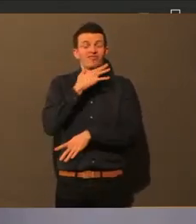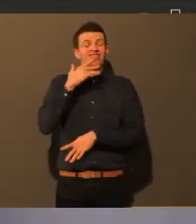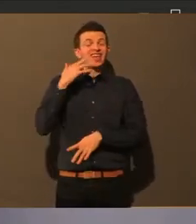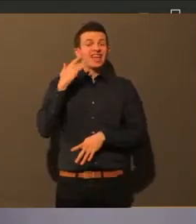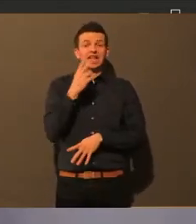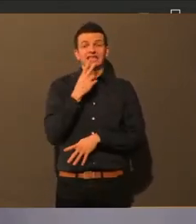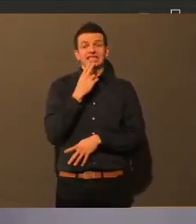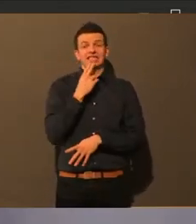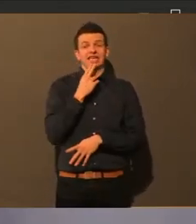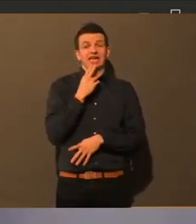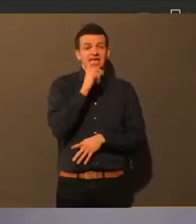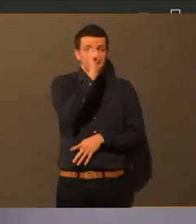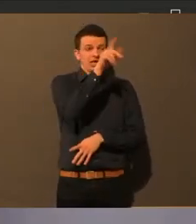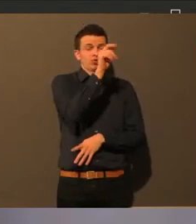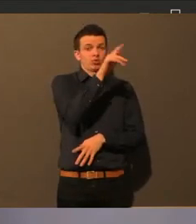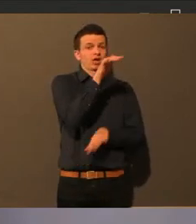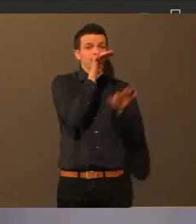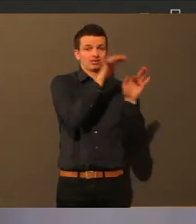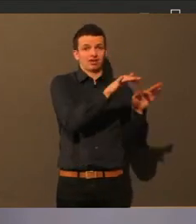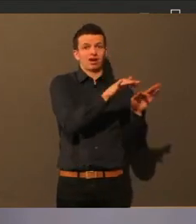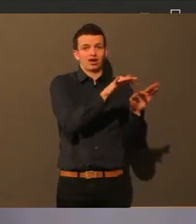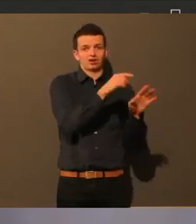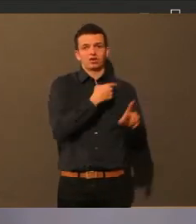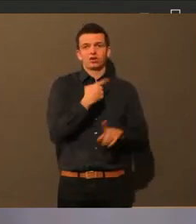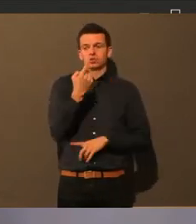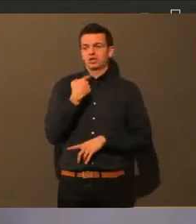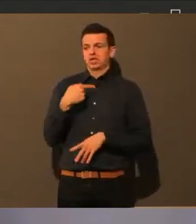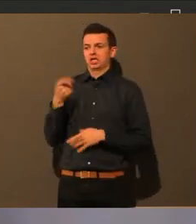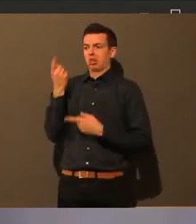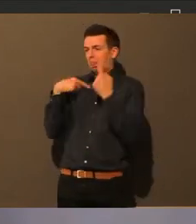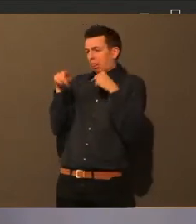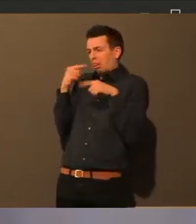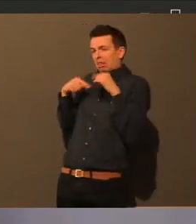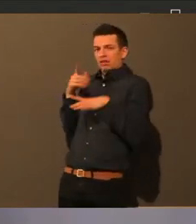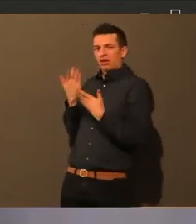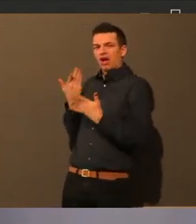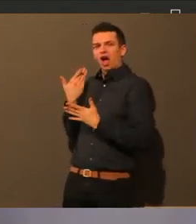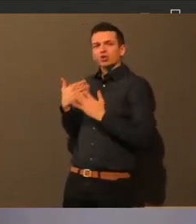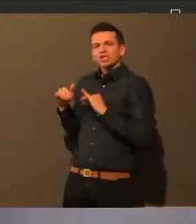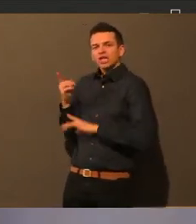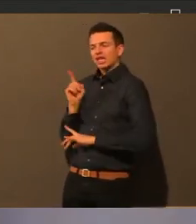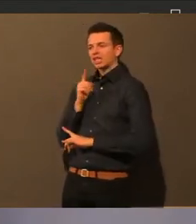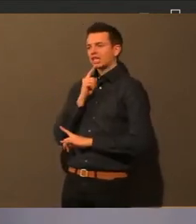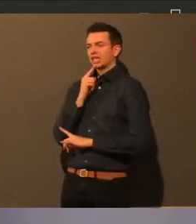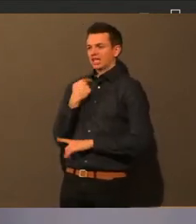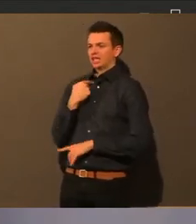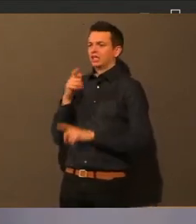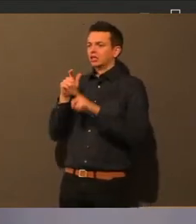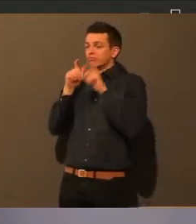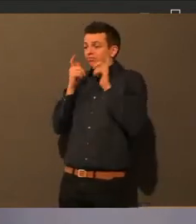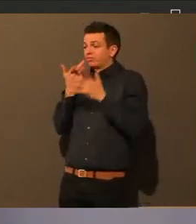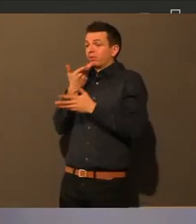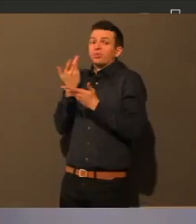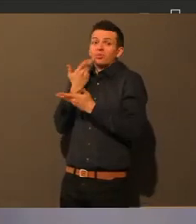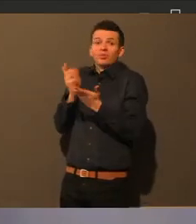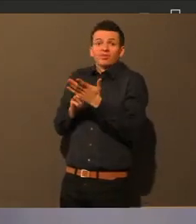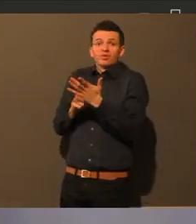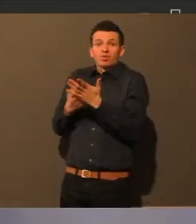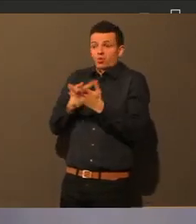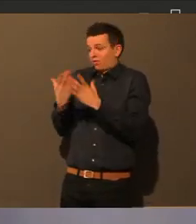keine dabei. Ich bin auf dem Weg zum Auto und so weiter. Sondern dass man vielleicht gerade in der Innenstadt, am Kö und so